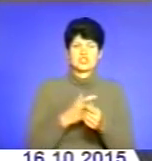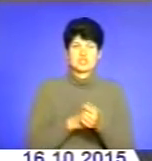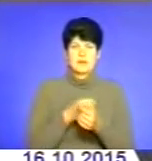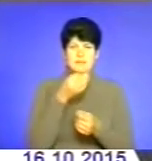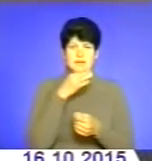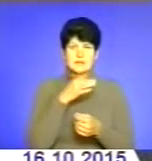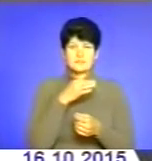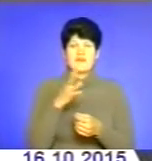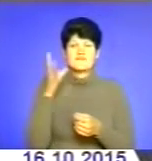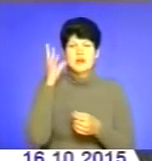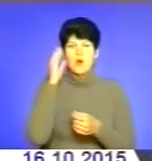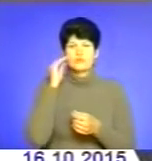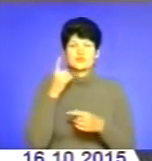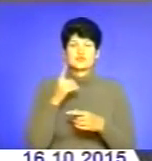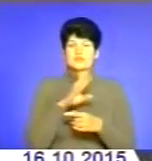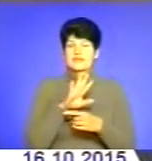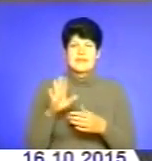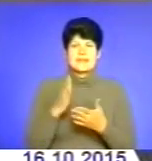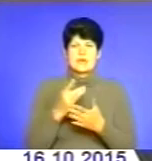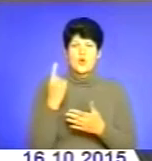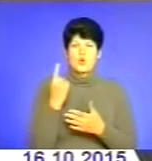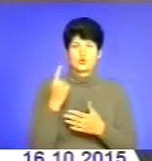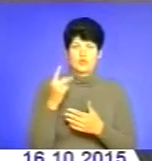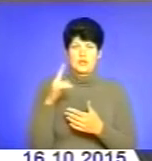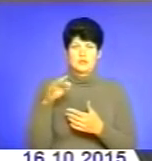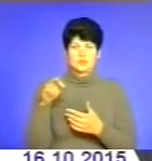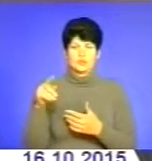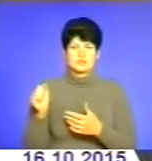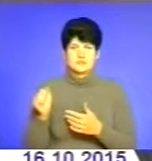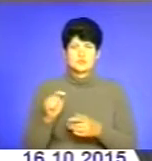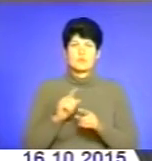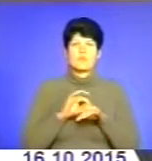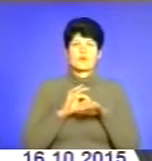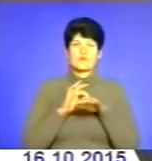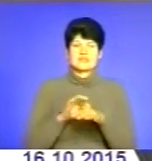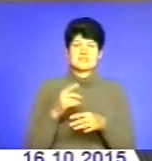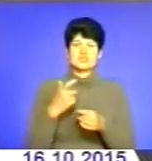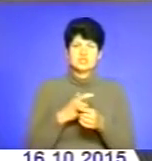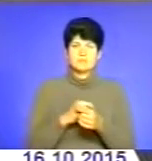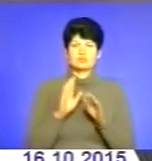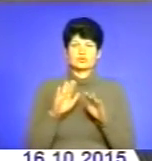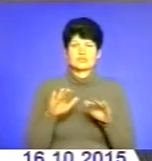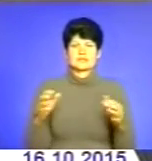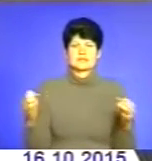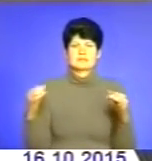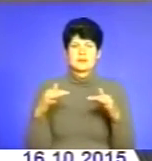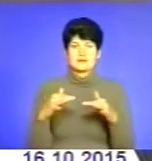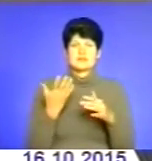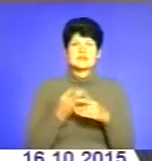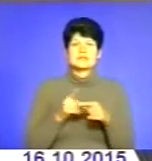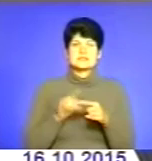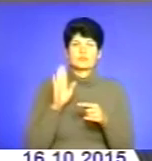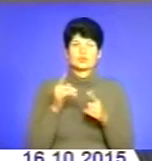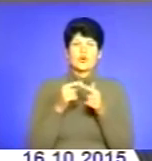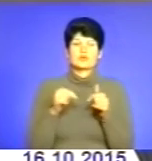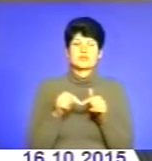Враховуючи, що вакцина не є однодозною, відповідно для того, щоб провести щеплення, будуть діток збирати. Це вже буде організація